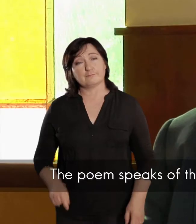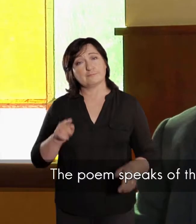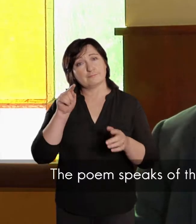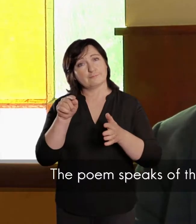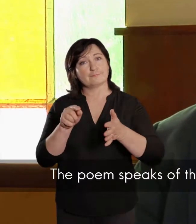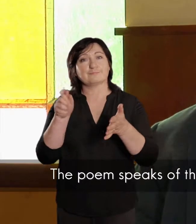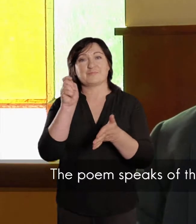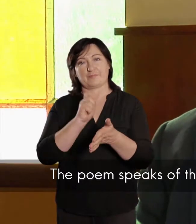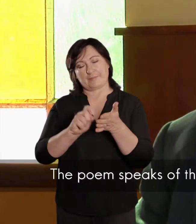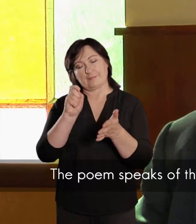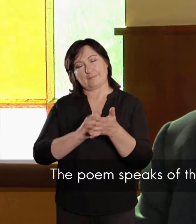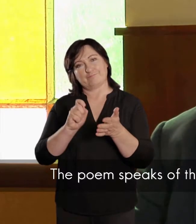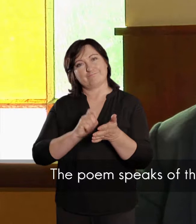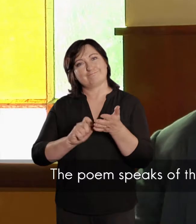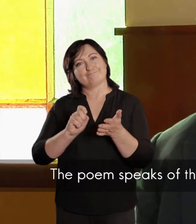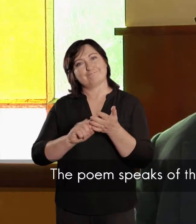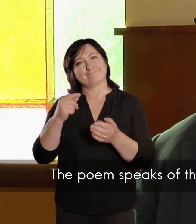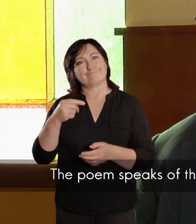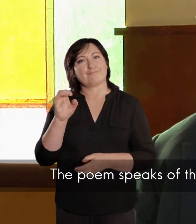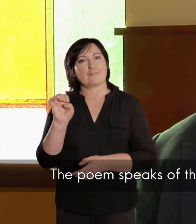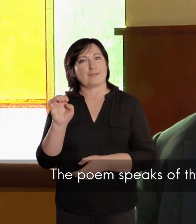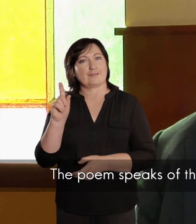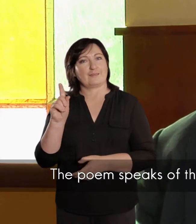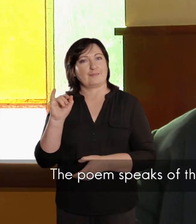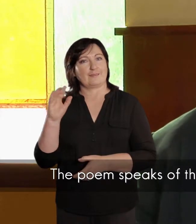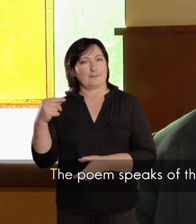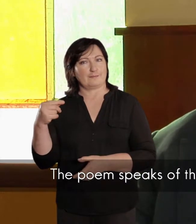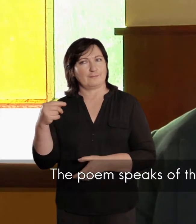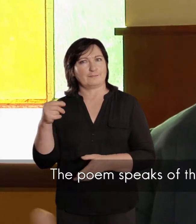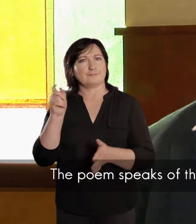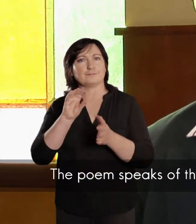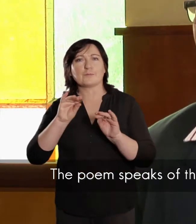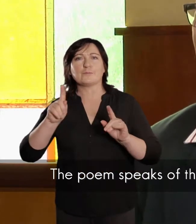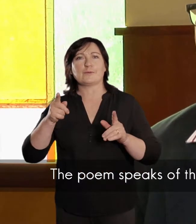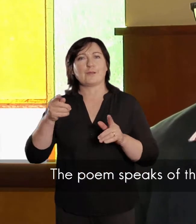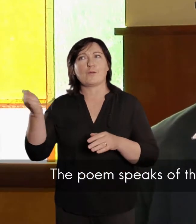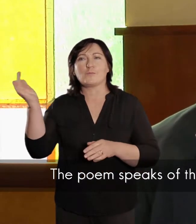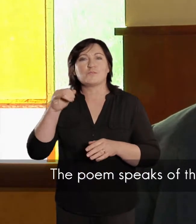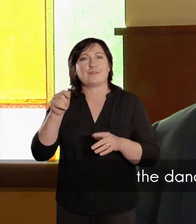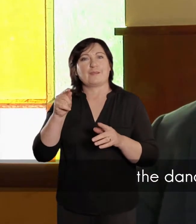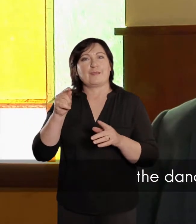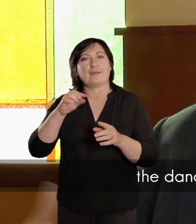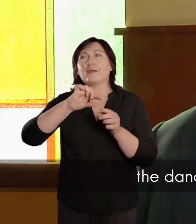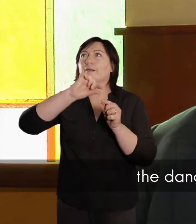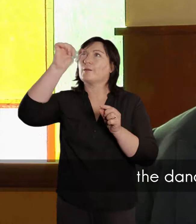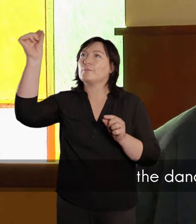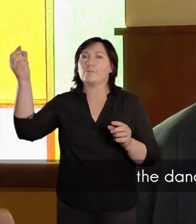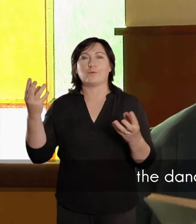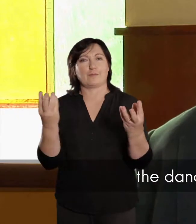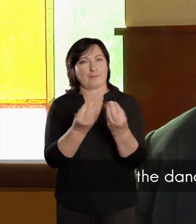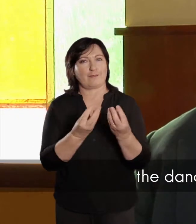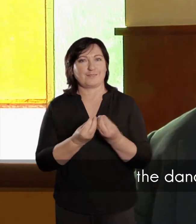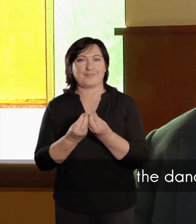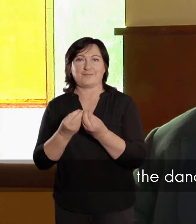die gedagtes spreek, van die afwachting, van die komst, die reenboog nasie, die daans wat daar gaan